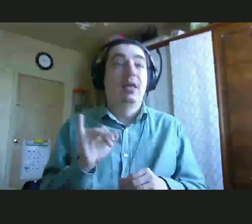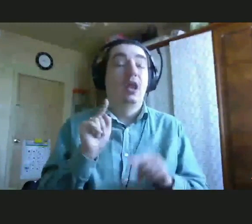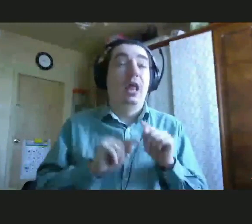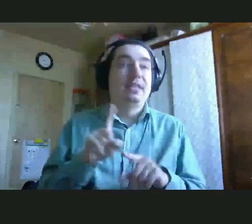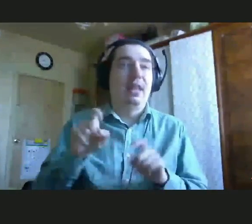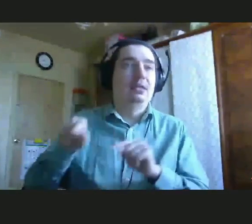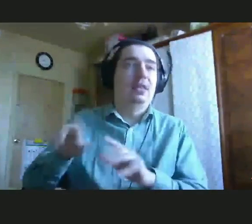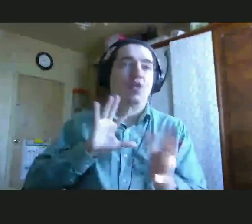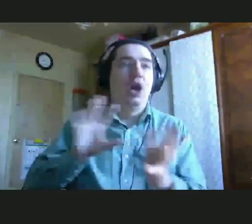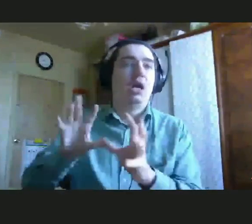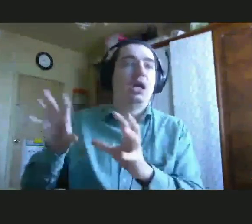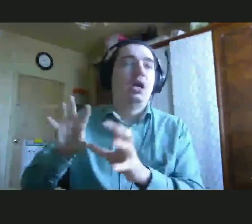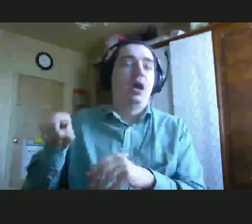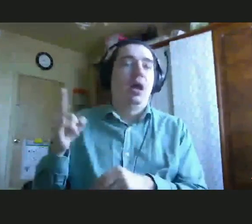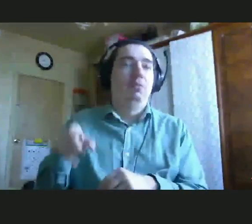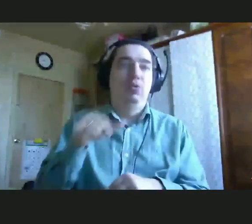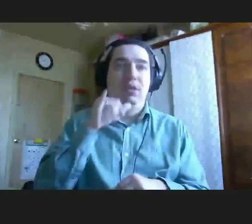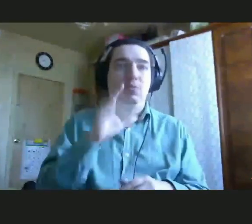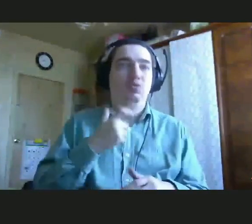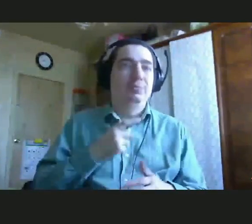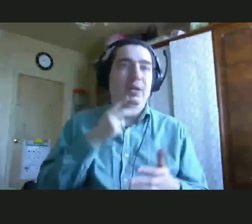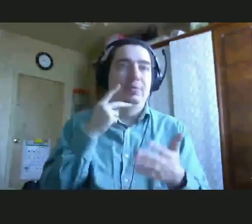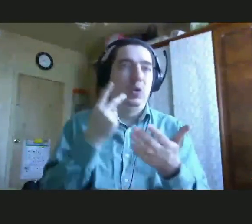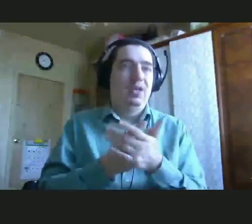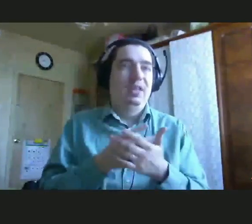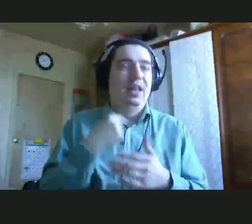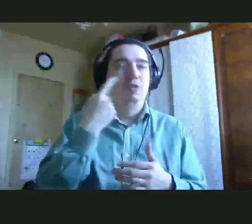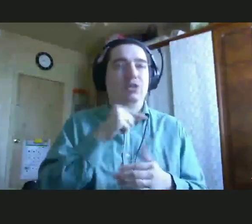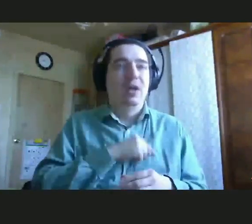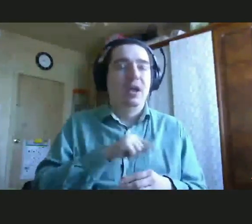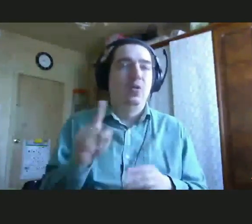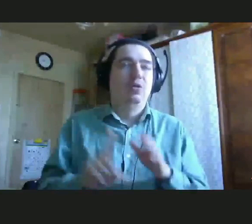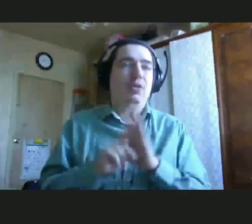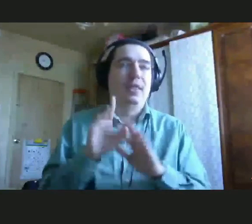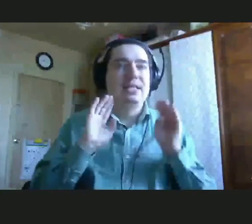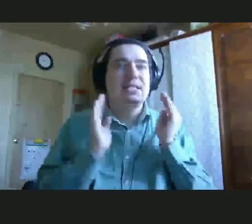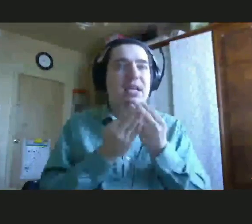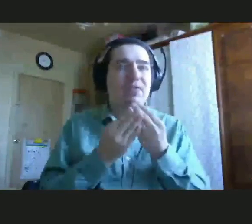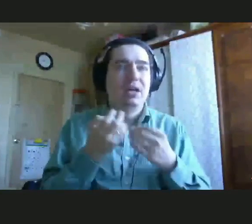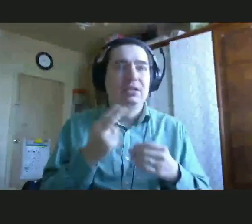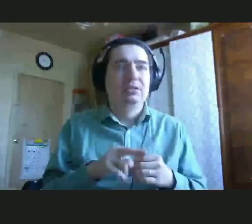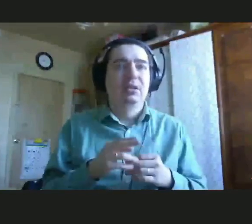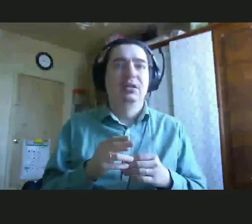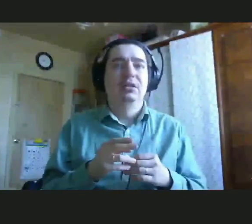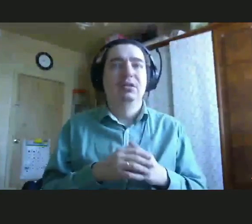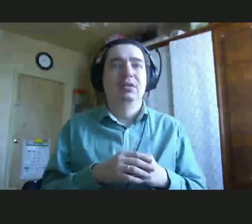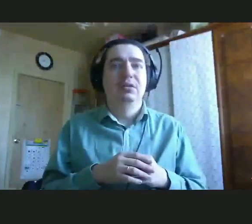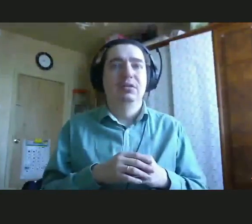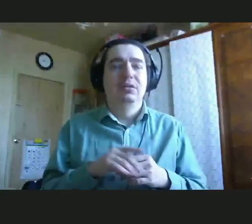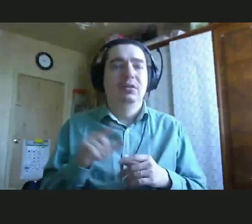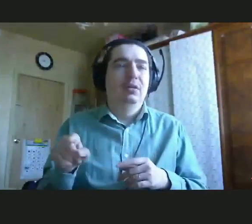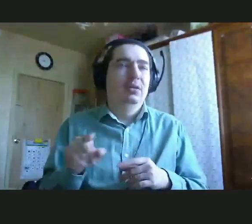проявить себя, не может проявить свой характер, он начинает закрываться, и вот такие попытки социализации своего чада также не